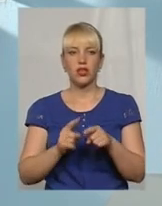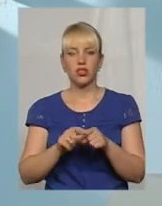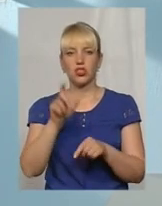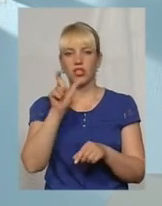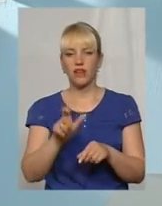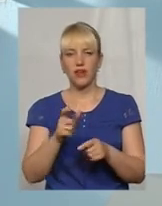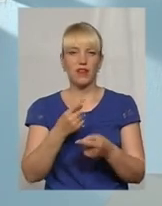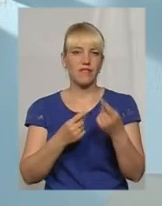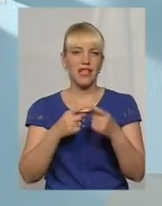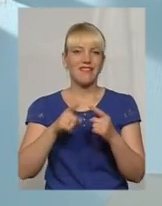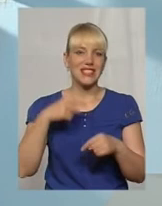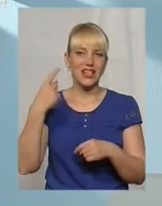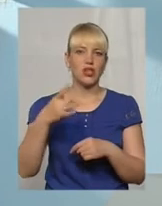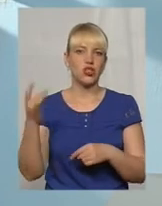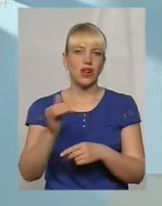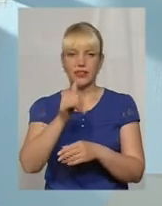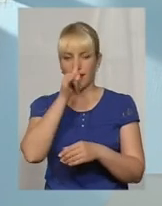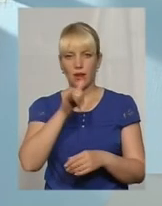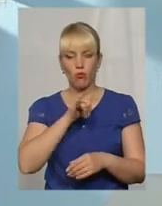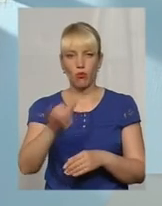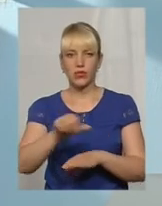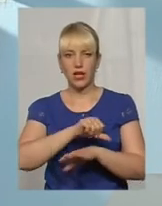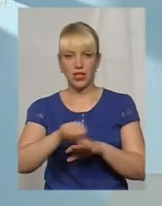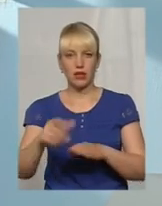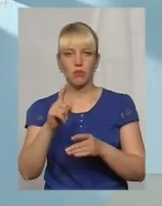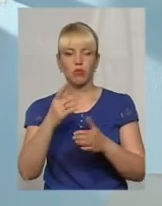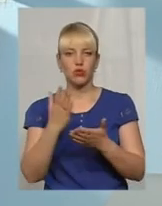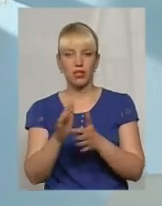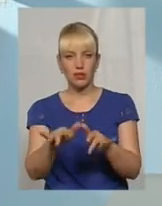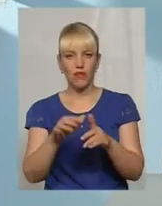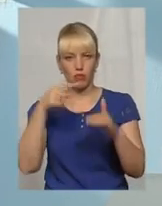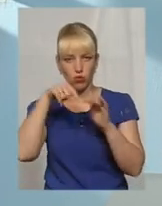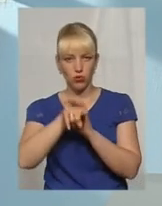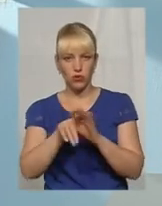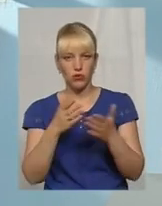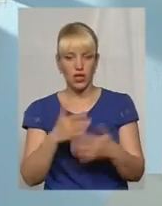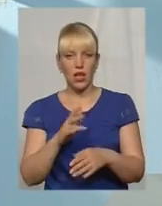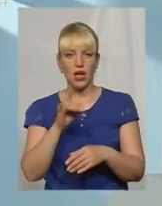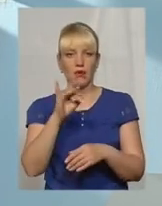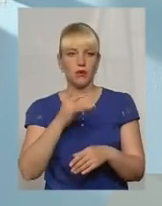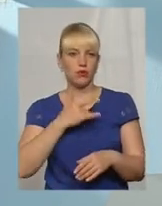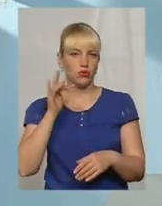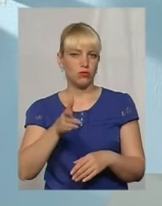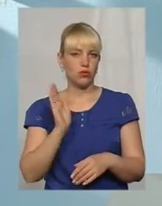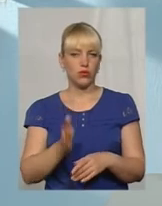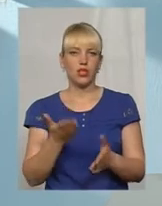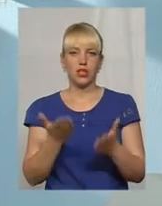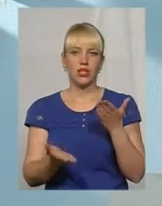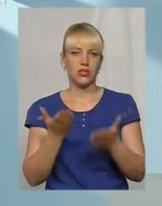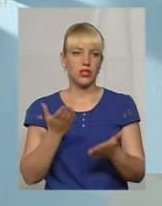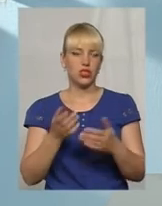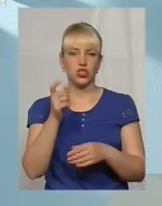в следующий раз не пустять на границі, це все є в їхніх базах при роботі це ще жістче. Якщо чоловіка